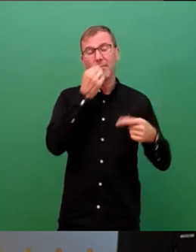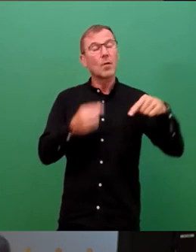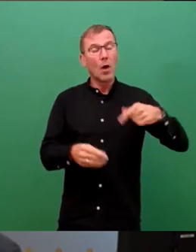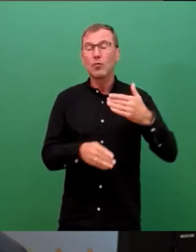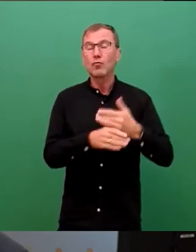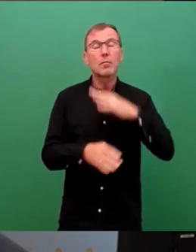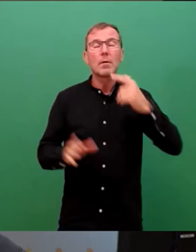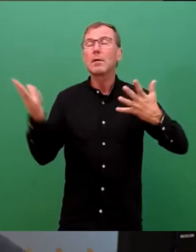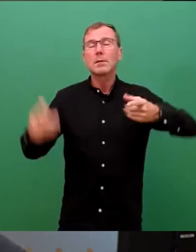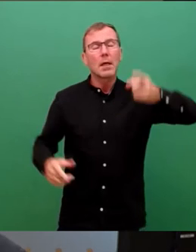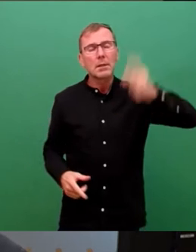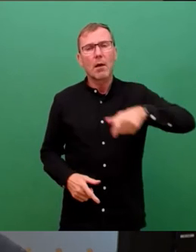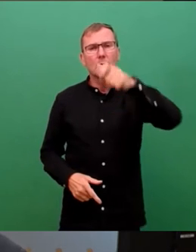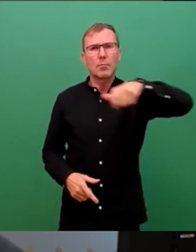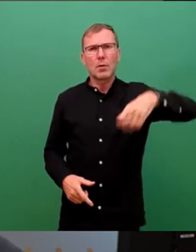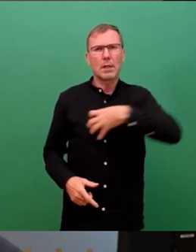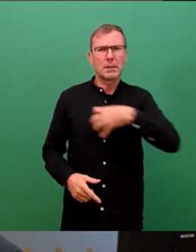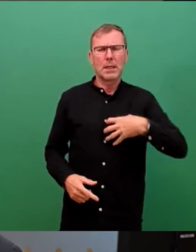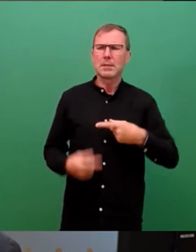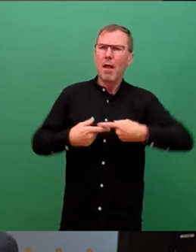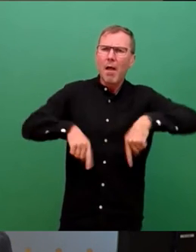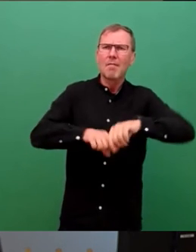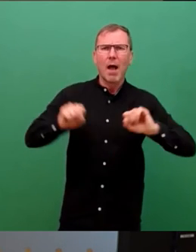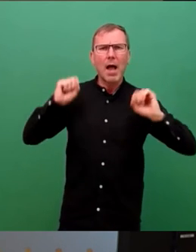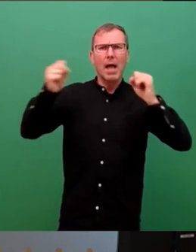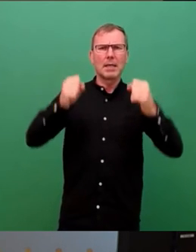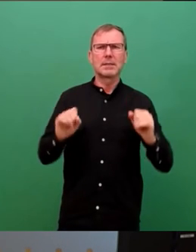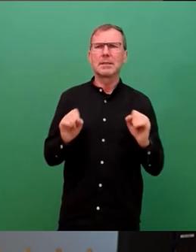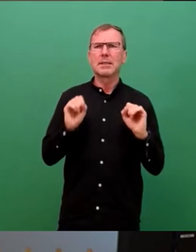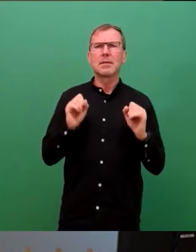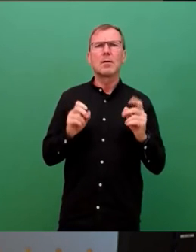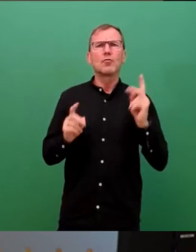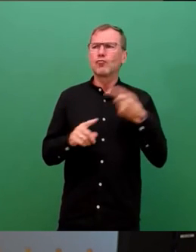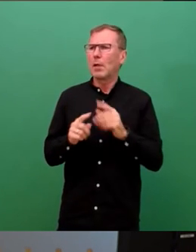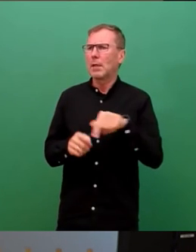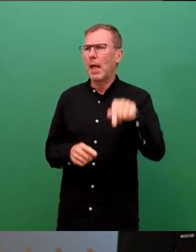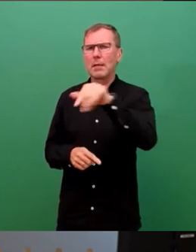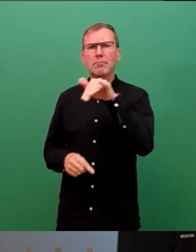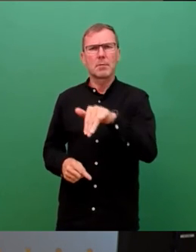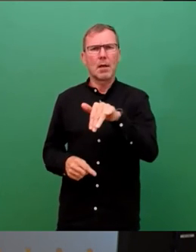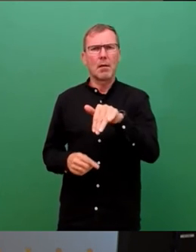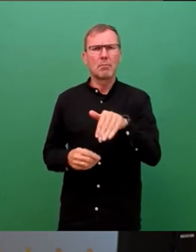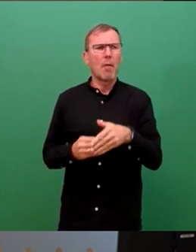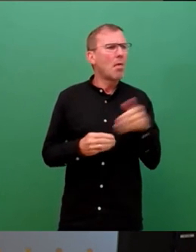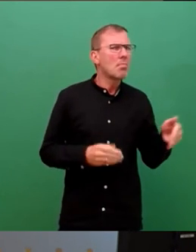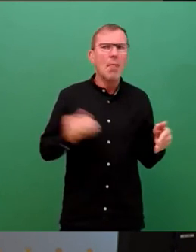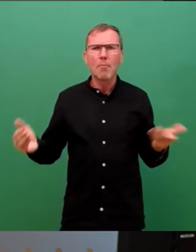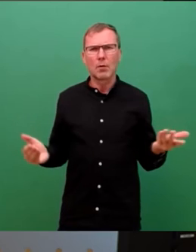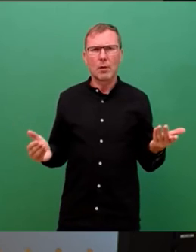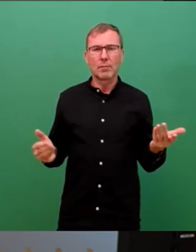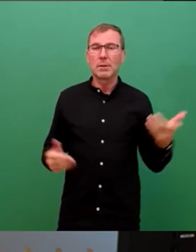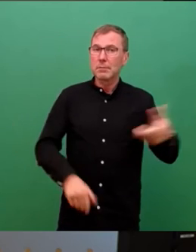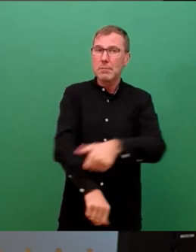.000 Dresdnerinnen und Dresdner in Vereinen, Initiativen sowie im Stadtteil oder der Nachbarschaft. Dieses Engagement